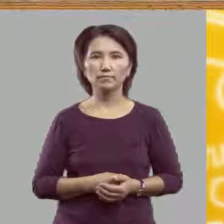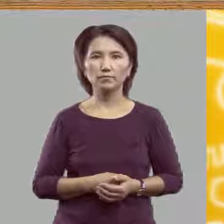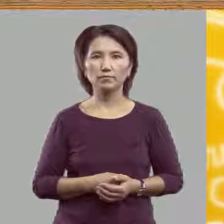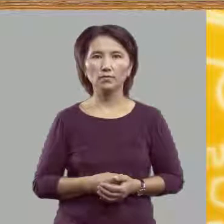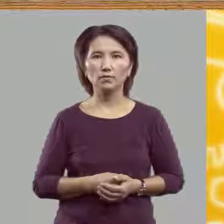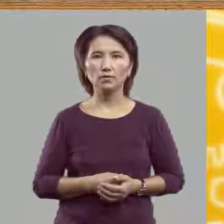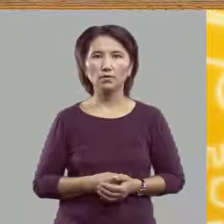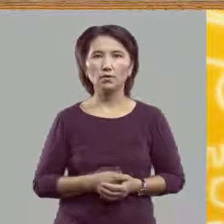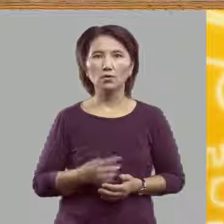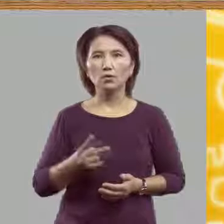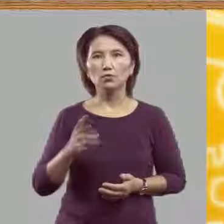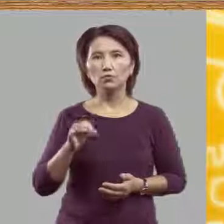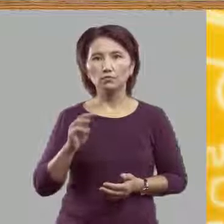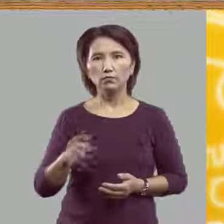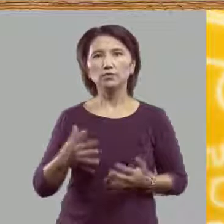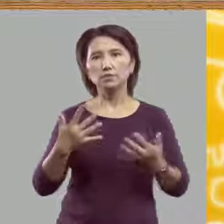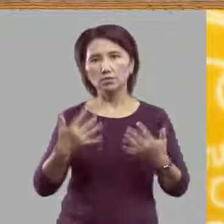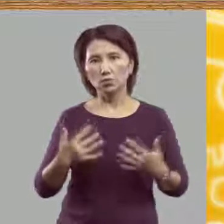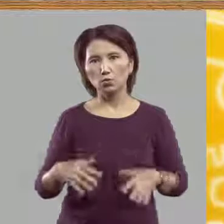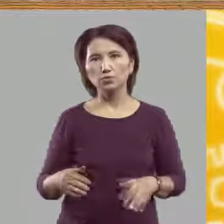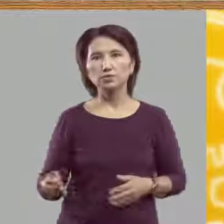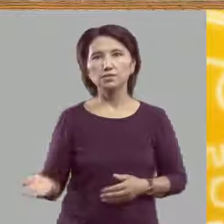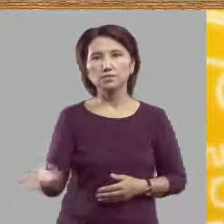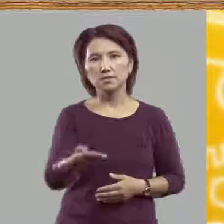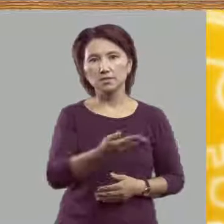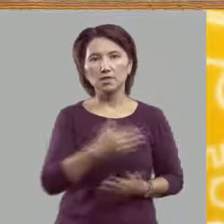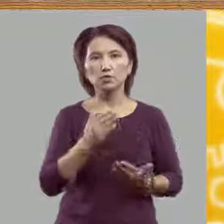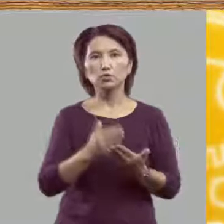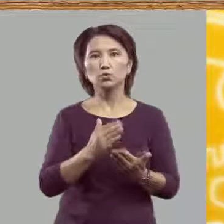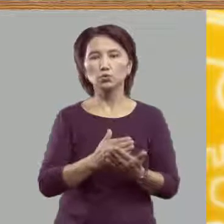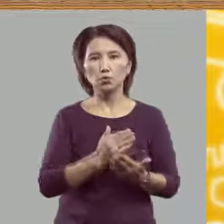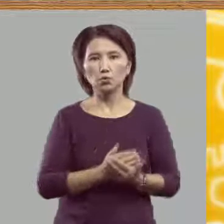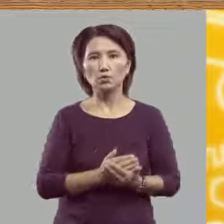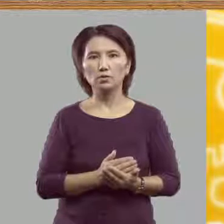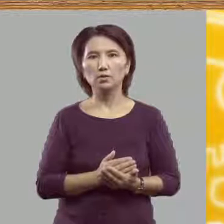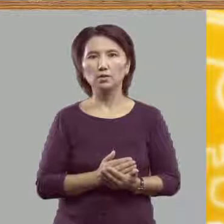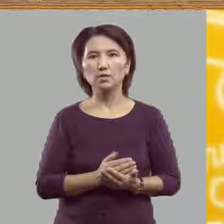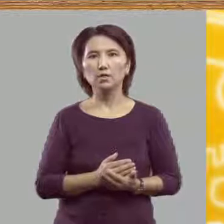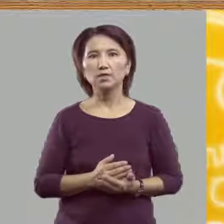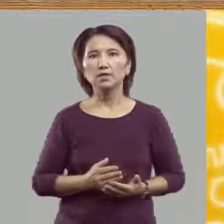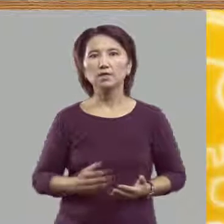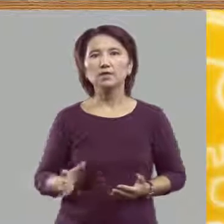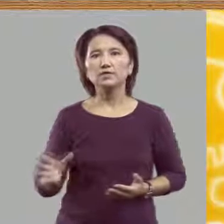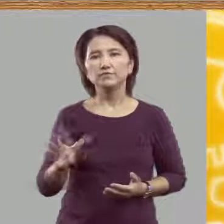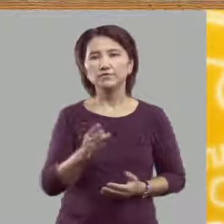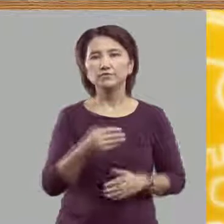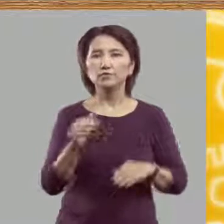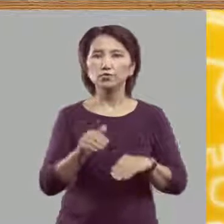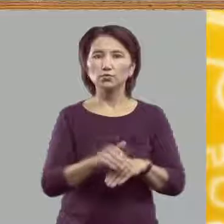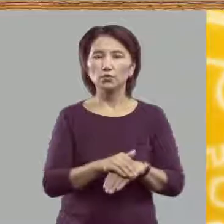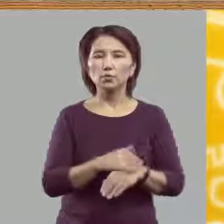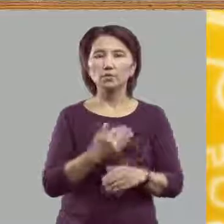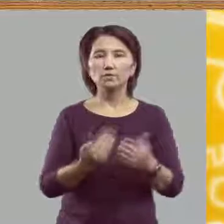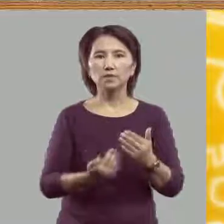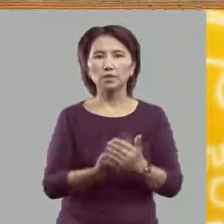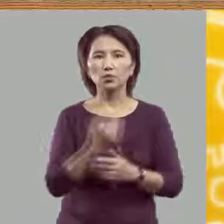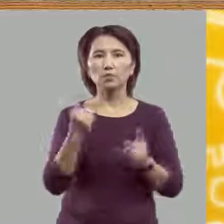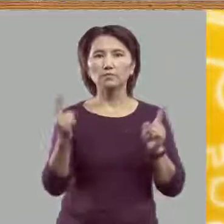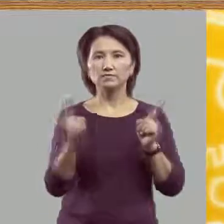Ну вот и закончился наш урок. Всего доброго, ребята! До новых встреч!